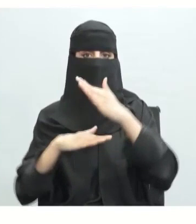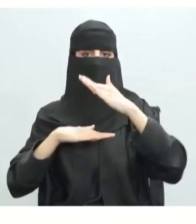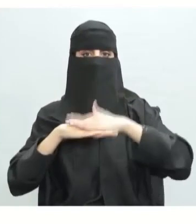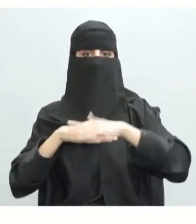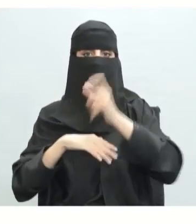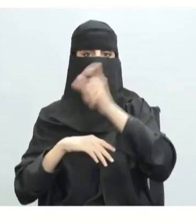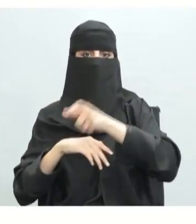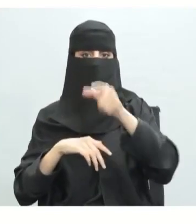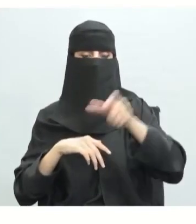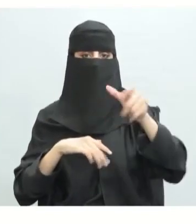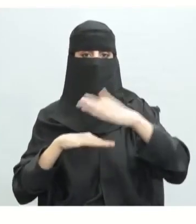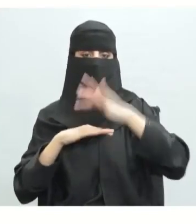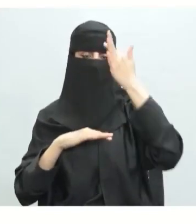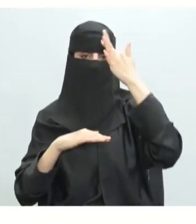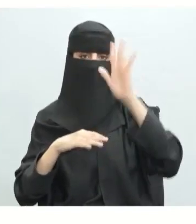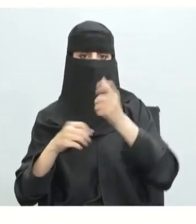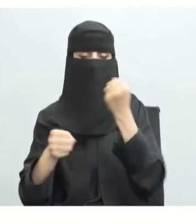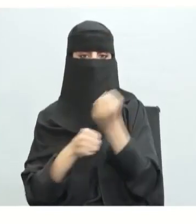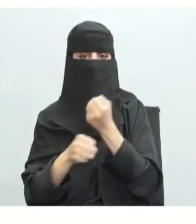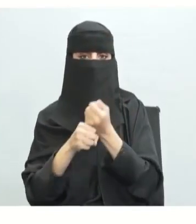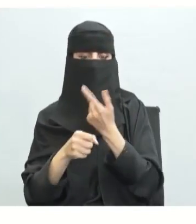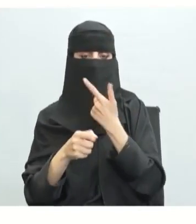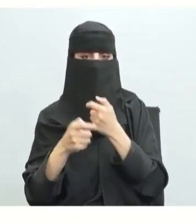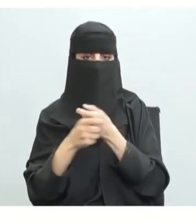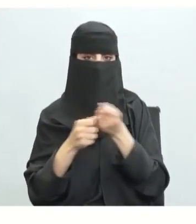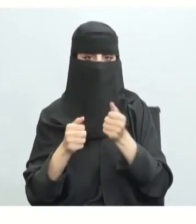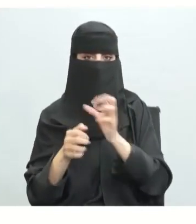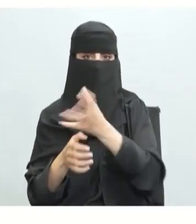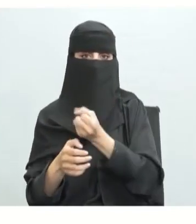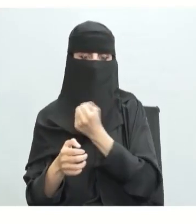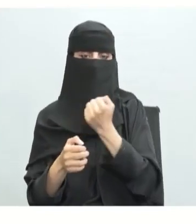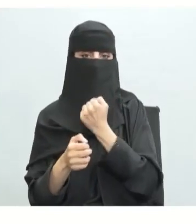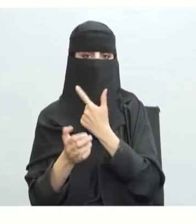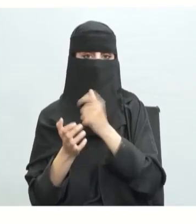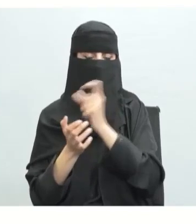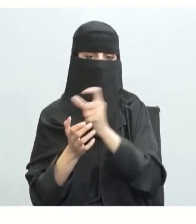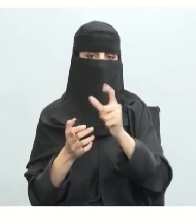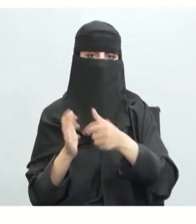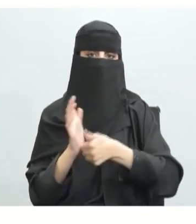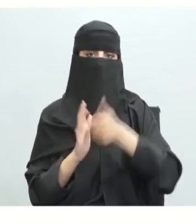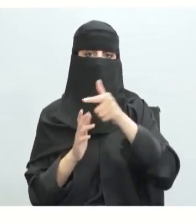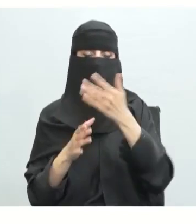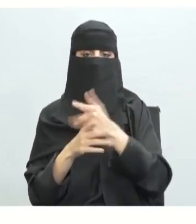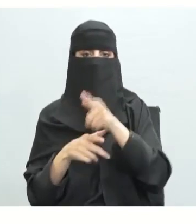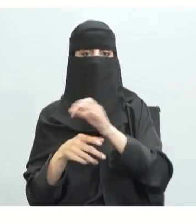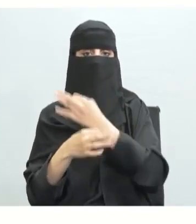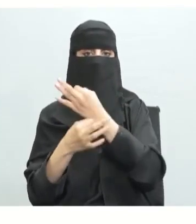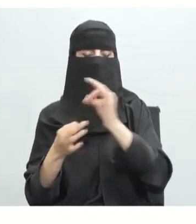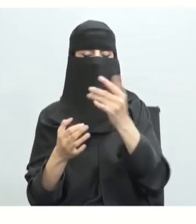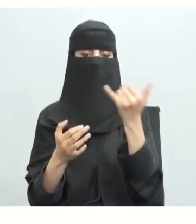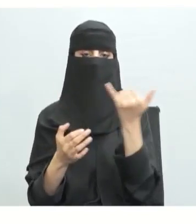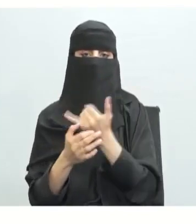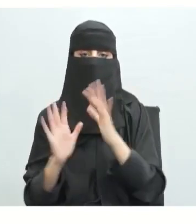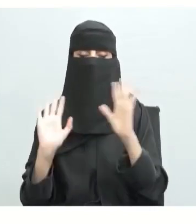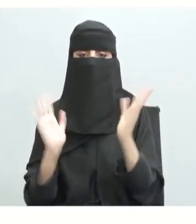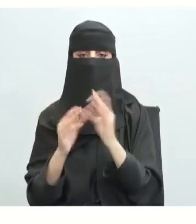في المجتمع وحريته في العمل والإنتاج والملكية ولعل هذه الركائز هي التي تسود بالضرورة في